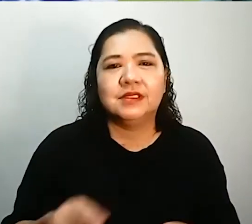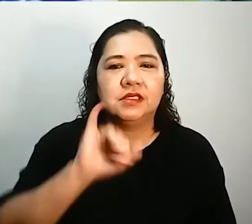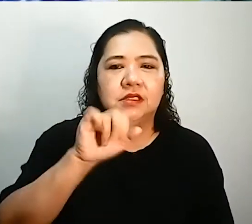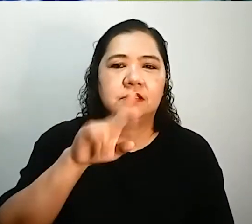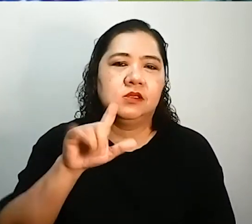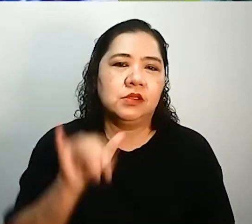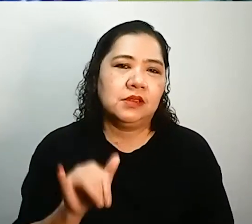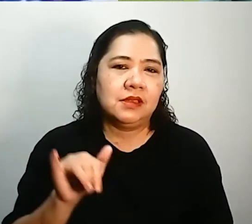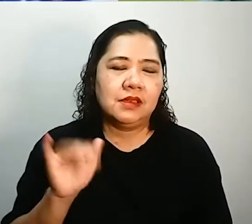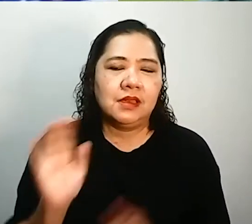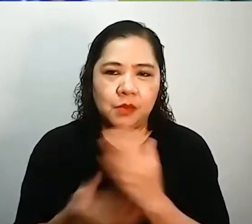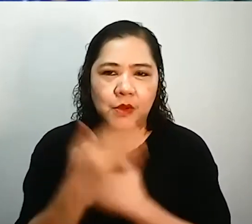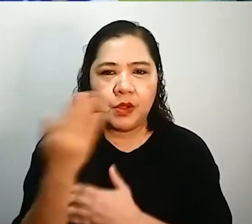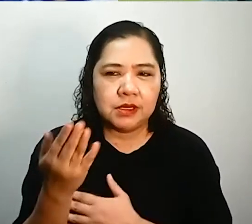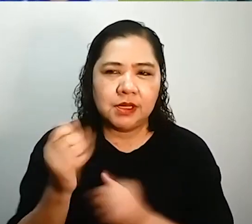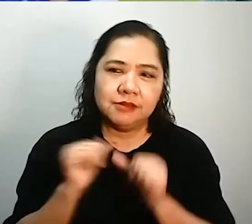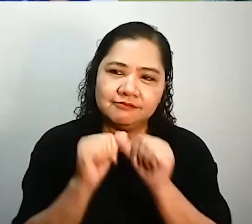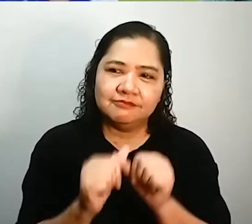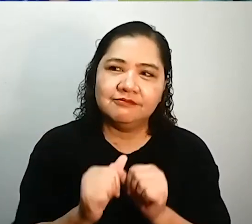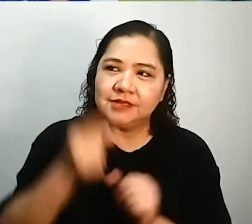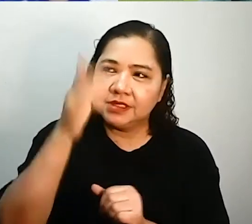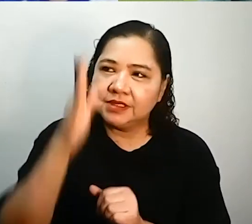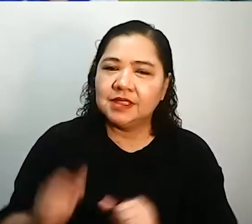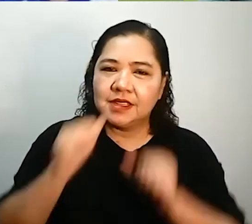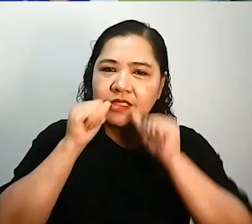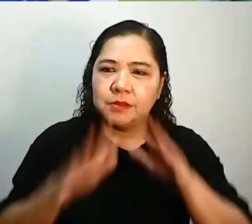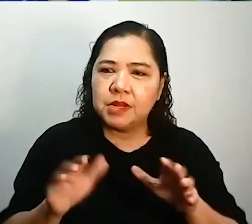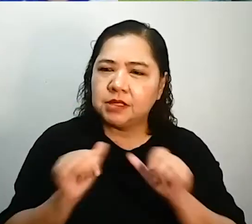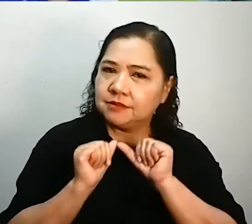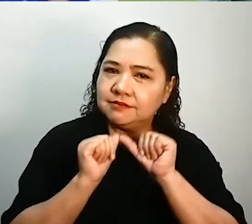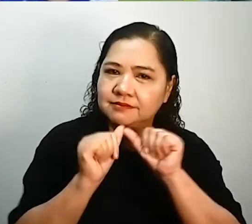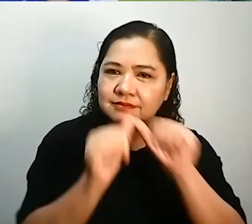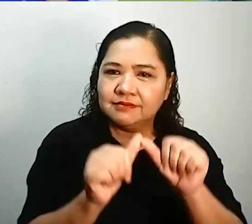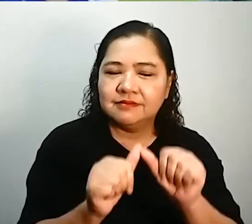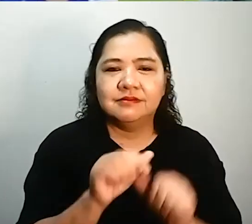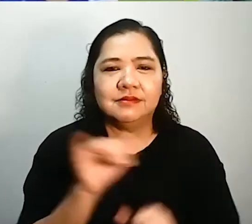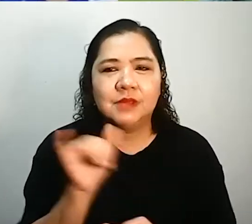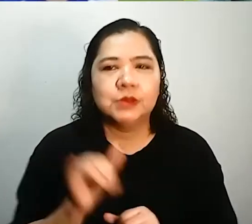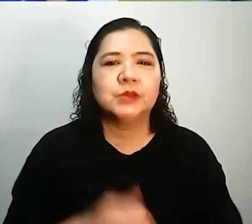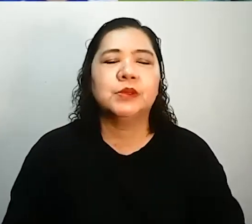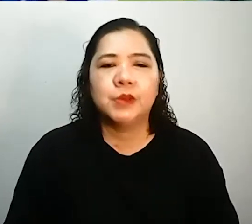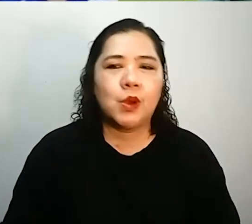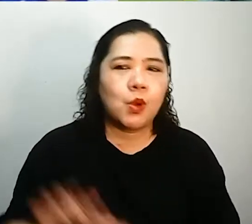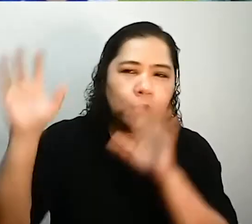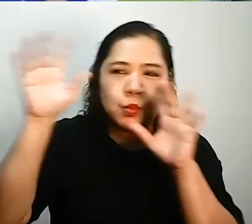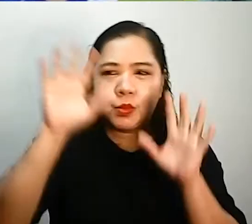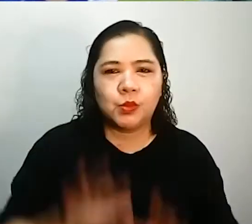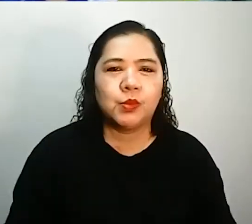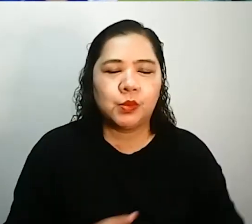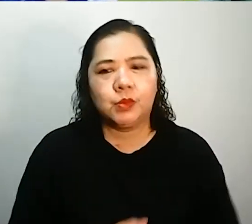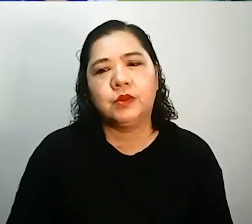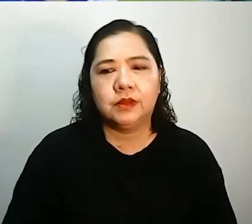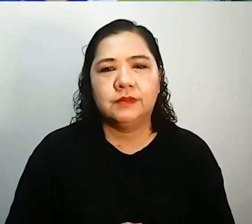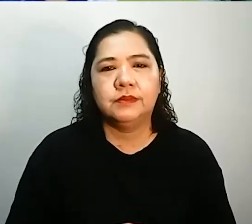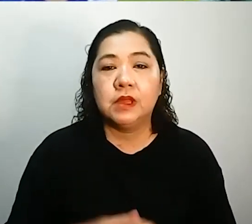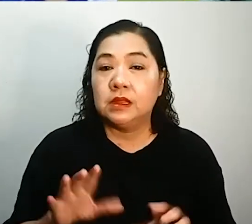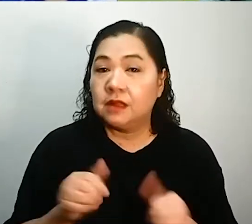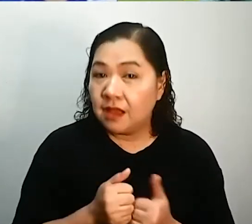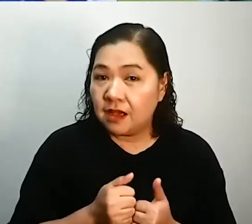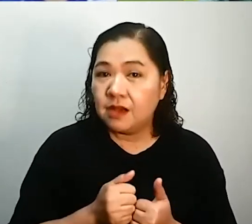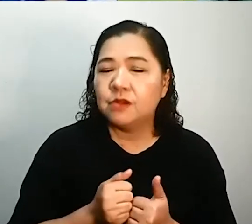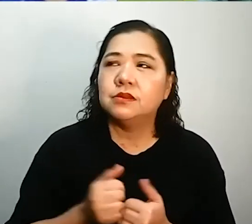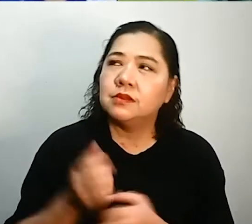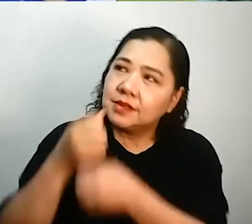bumubuhos ang blessings ni God sa atin. And how do we avail of such blessings that simply trust God and put our faith in Him